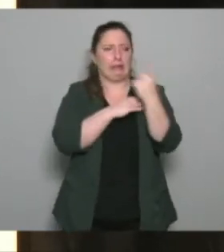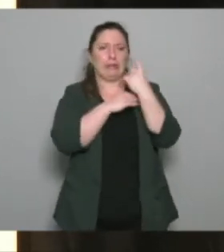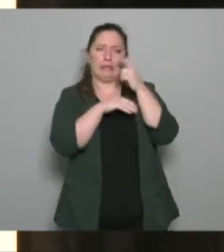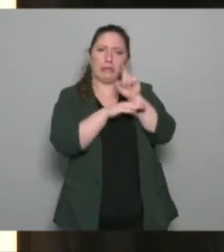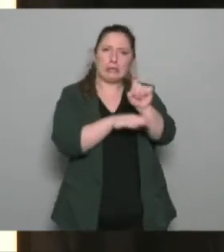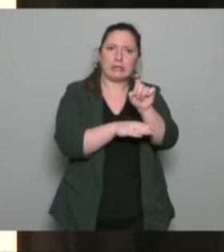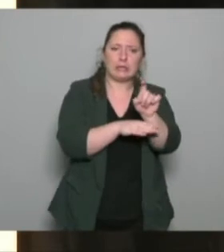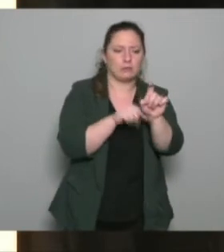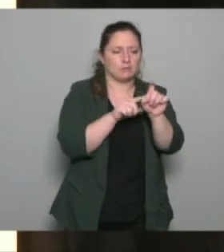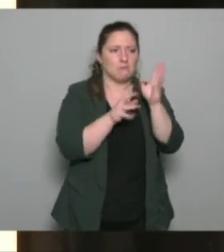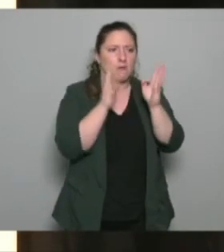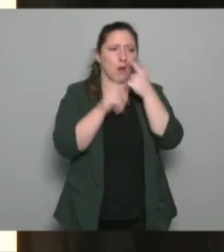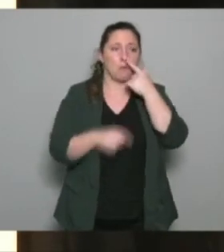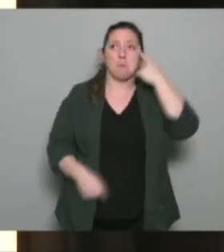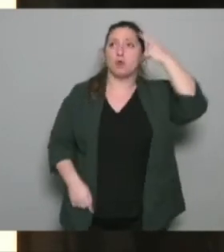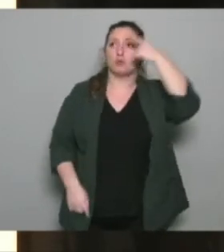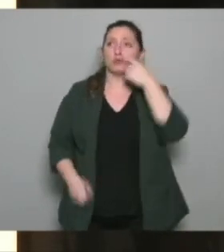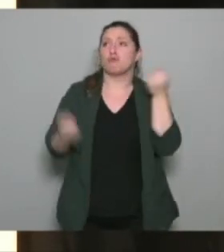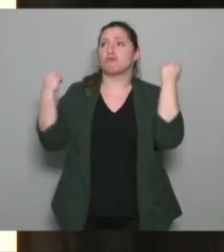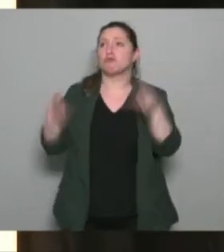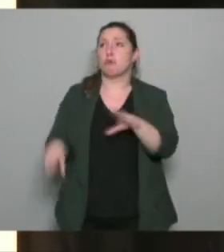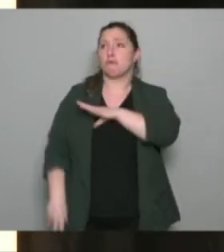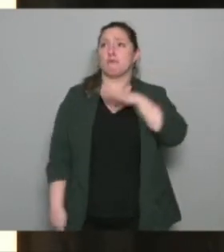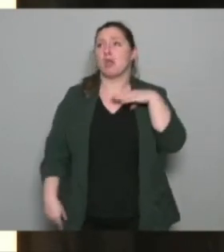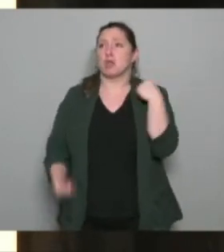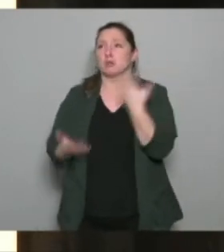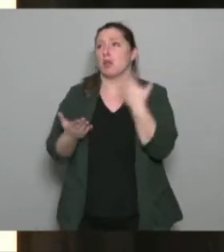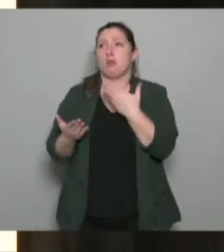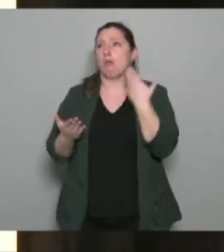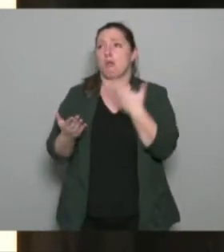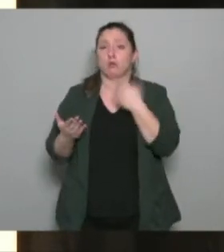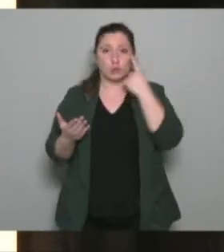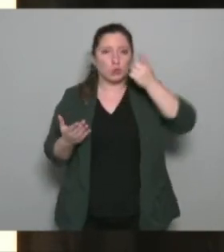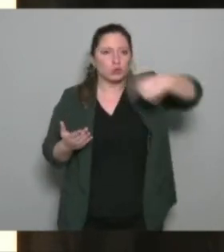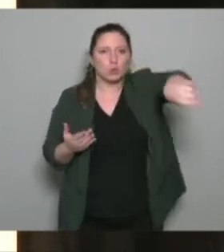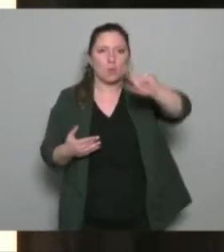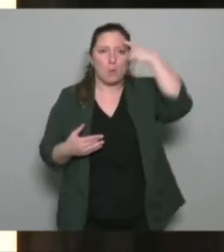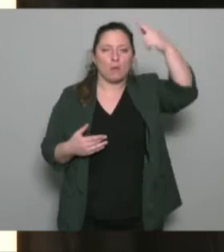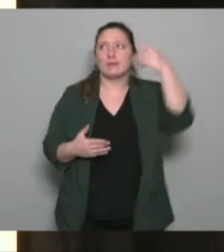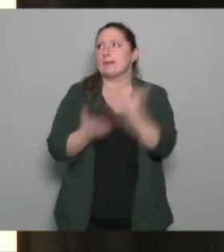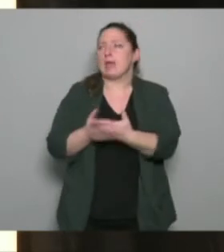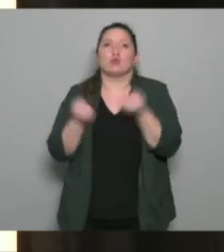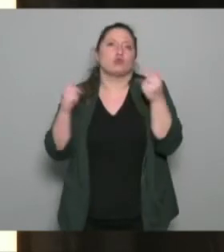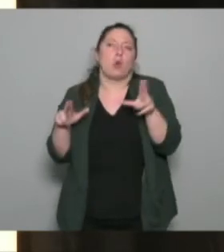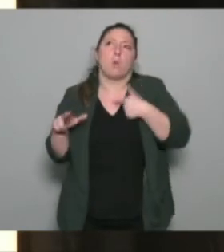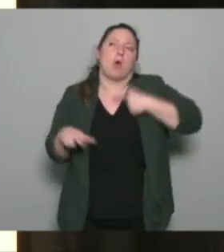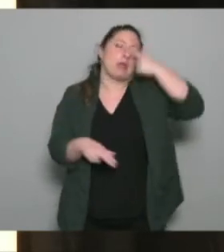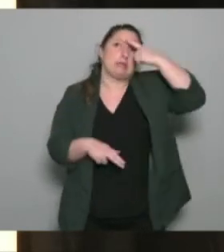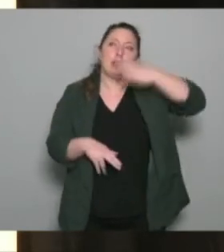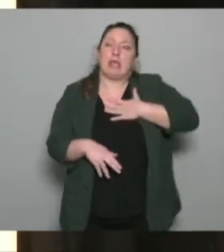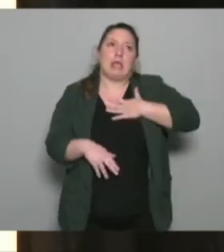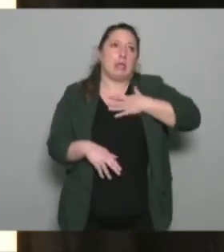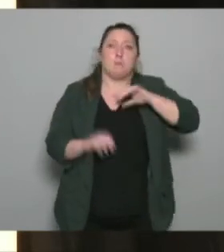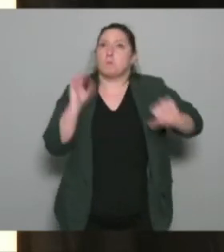certitudes qui peuvent être les nôtres parce que c'est vrai que je crois qu'on est plein tous plein de certitudes qu'elles nous viennent des